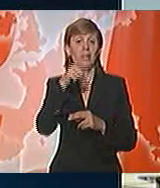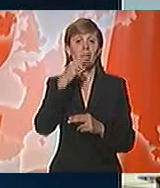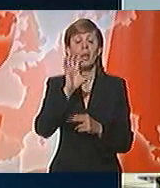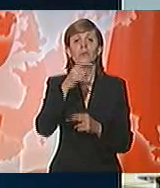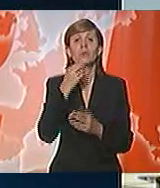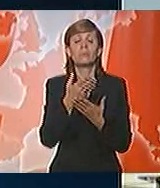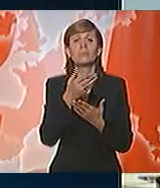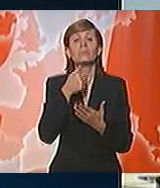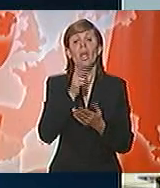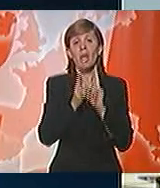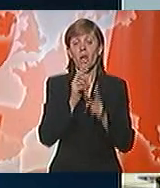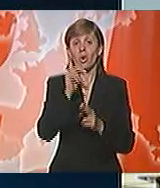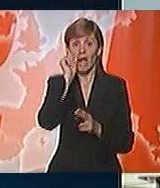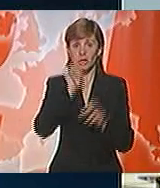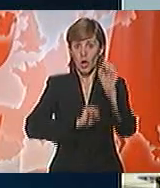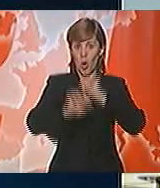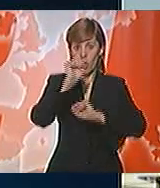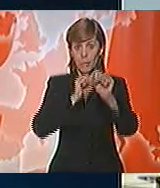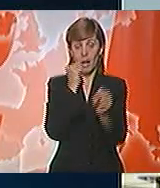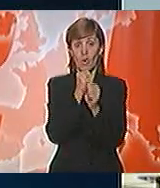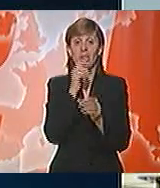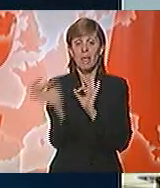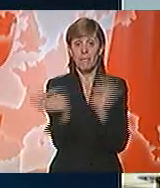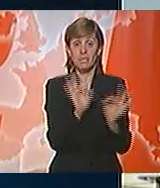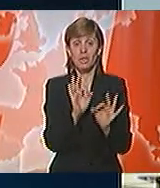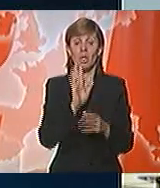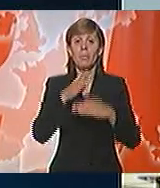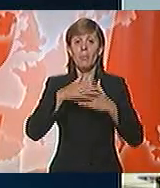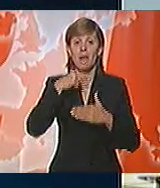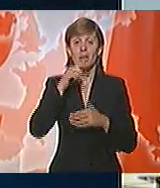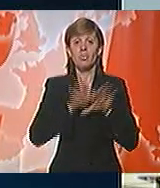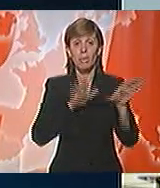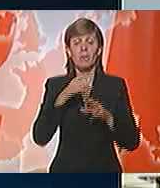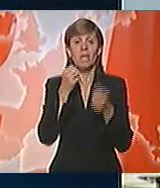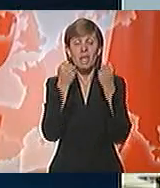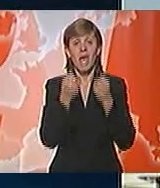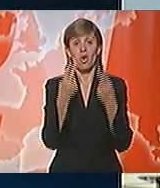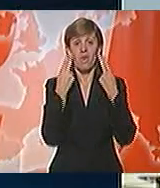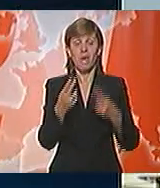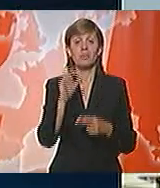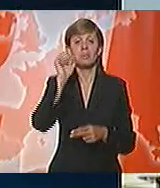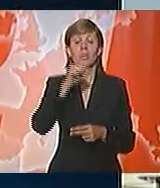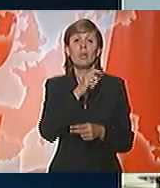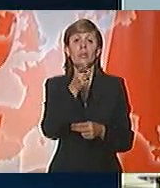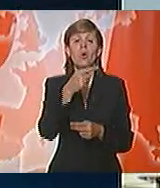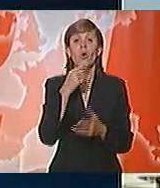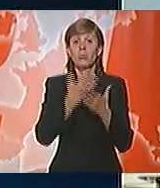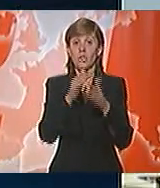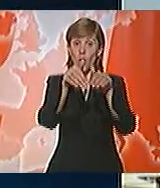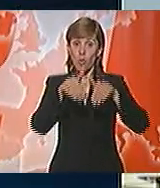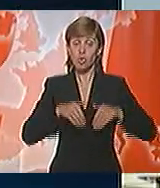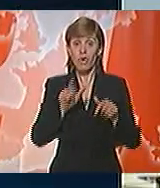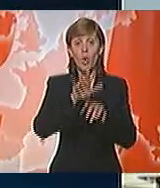strategijama nacionalne odbrane i bezbednosti, prema rečima ministra, jako je bitno da se one usve u